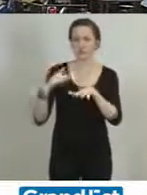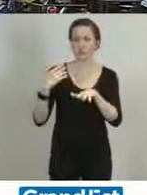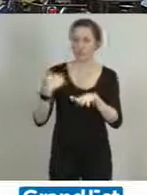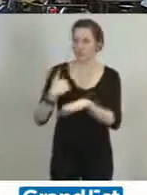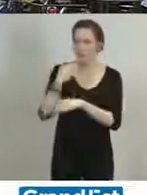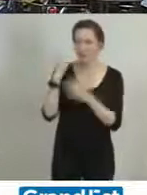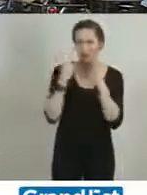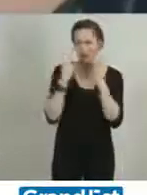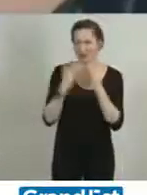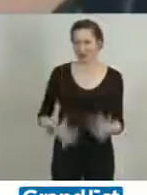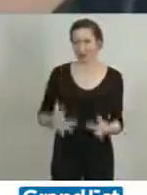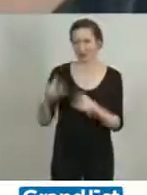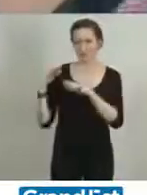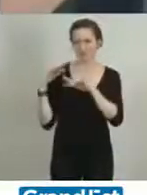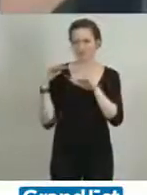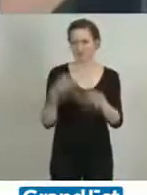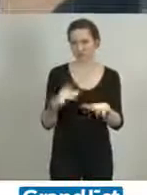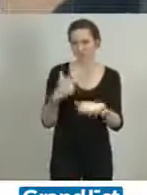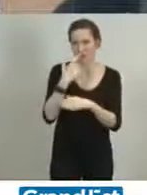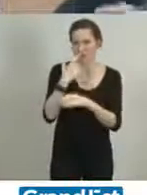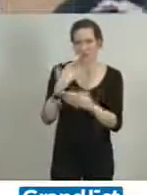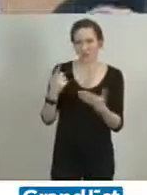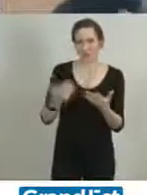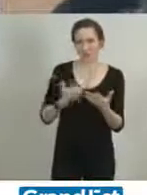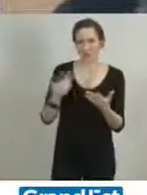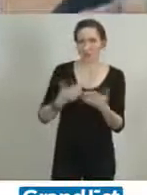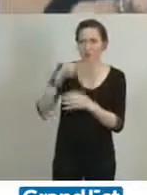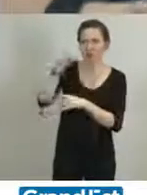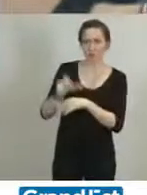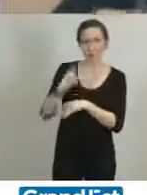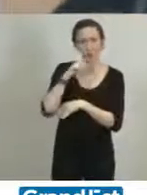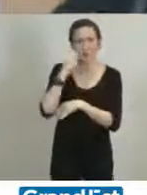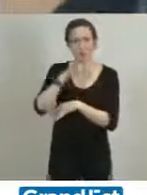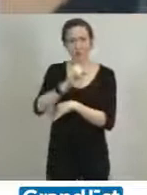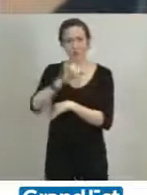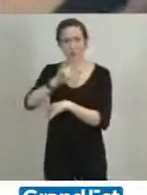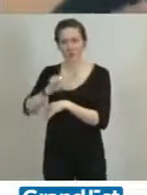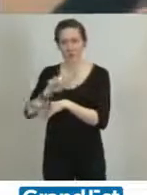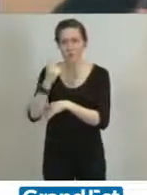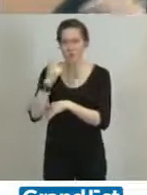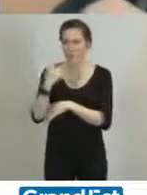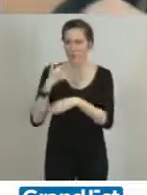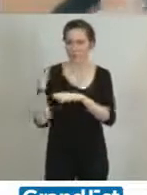et pour le manque de courtoisie dont a fait preuve M. Boll à l'égard de ma collègue Marion.